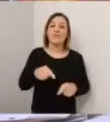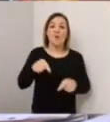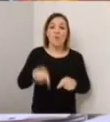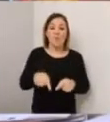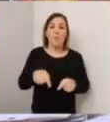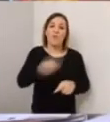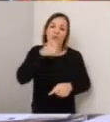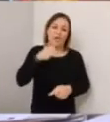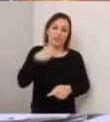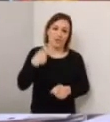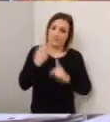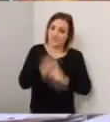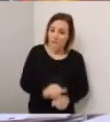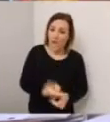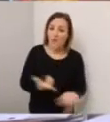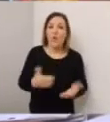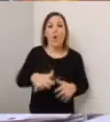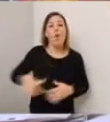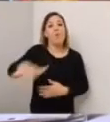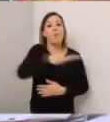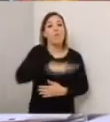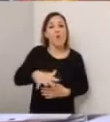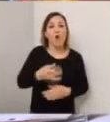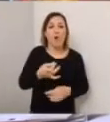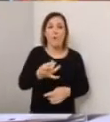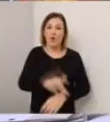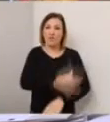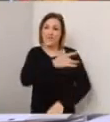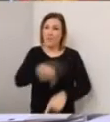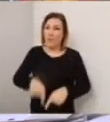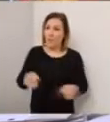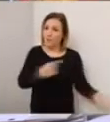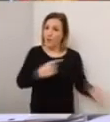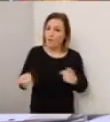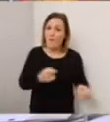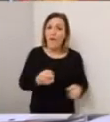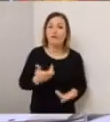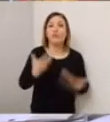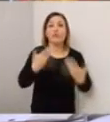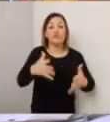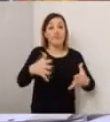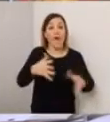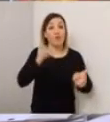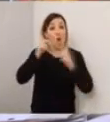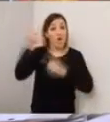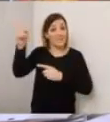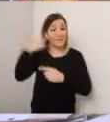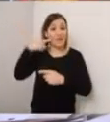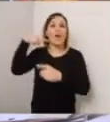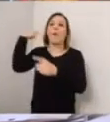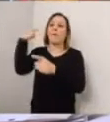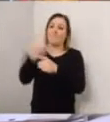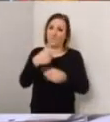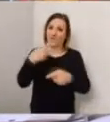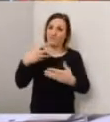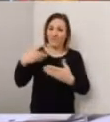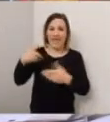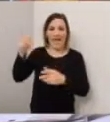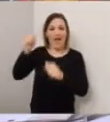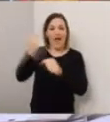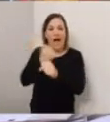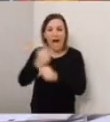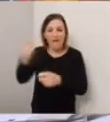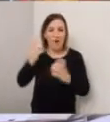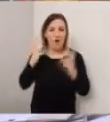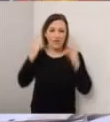perché è necessario, e quindi è un luogo sensibile in questo momento, e come abbiamo fatto all'ospedale Sant'Elia, dove